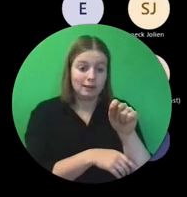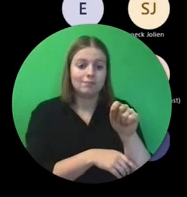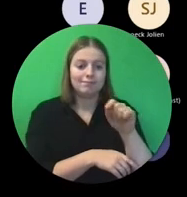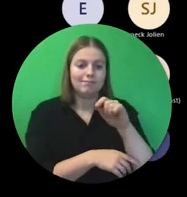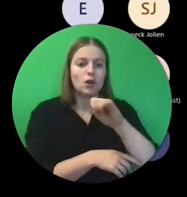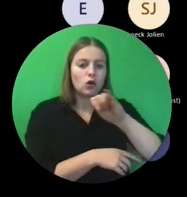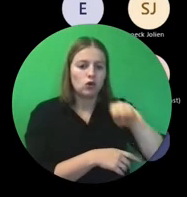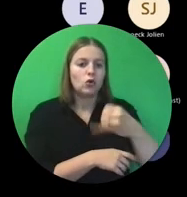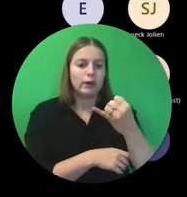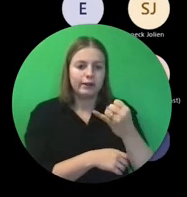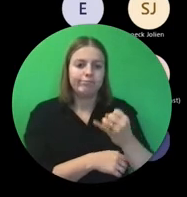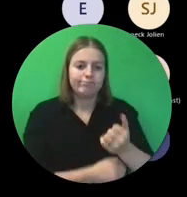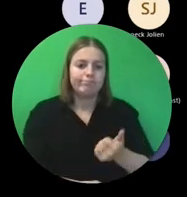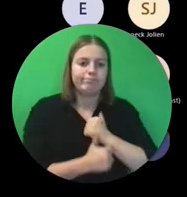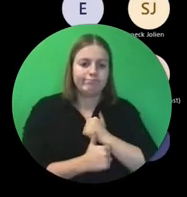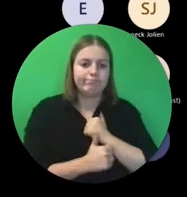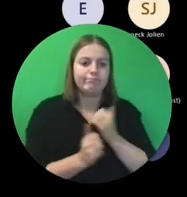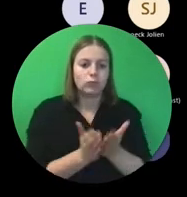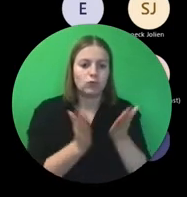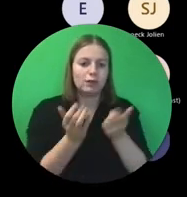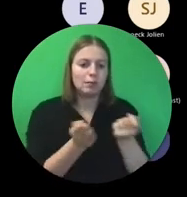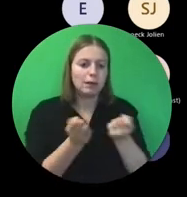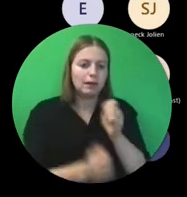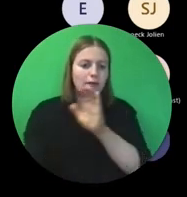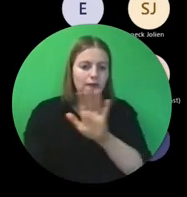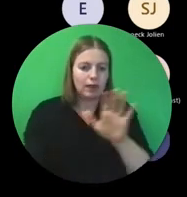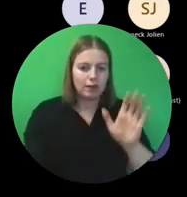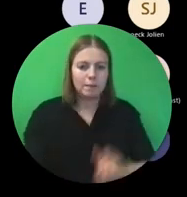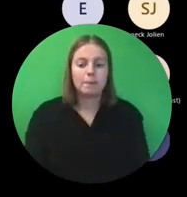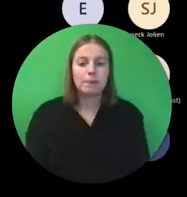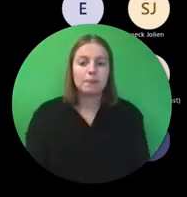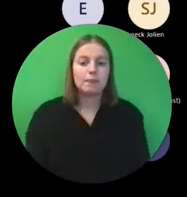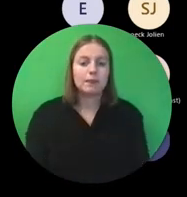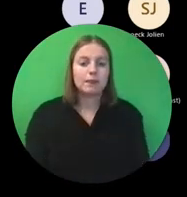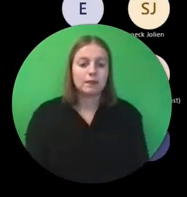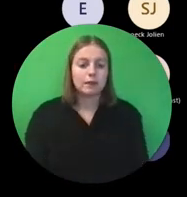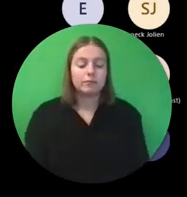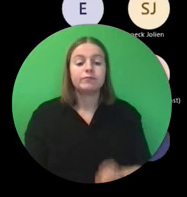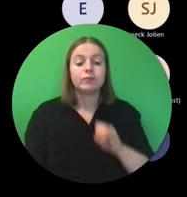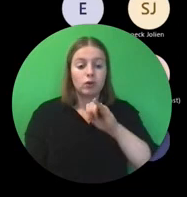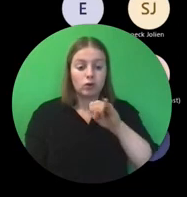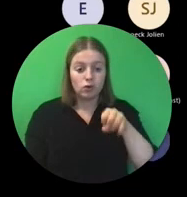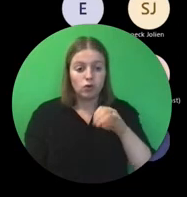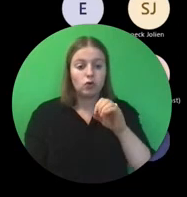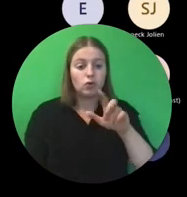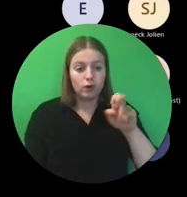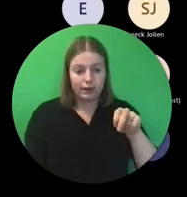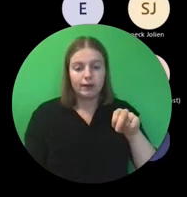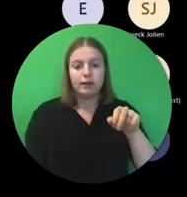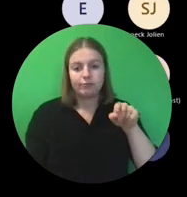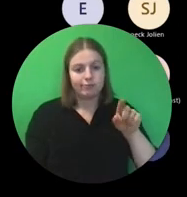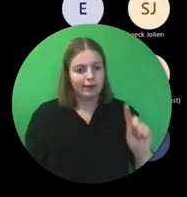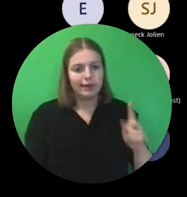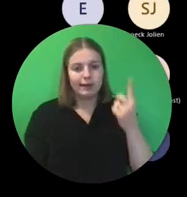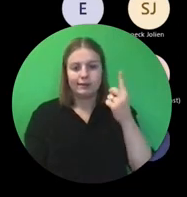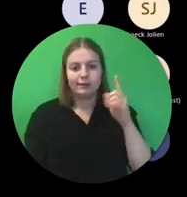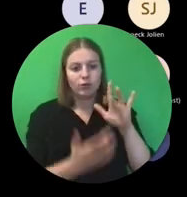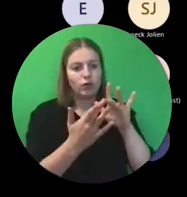jullie dossierbeheerder zijn. Zij zijn ook, of zij is dan, jullie voornaamste en eerste